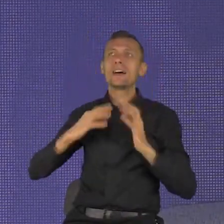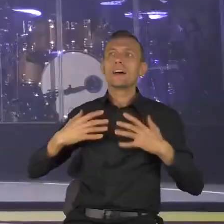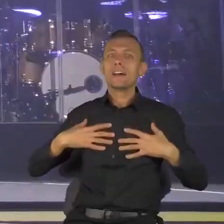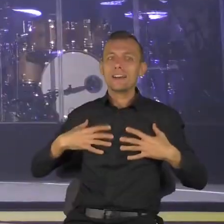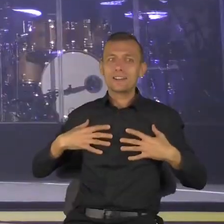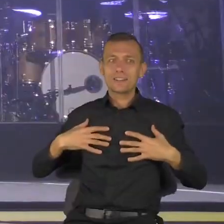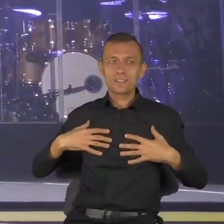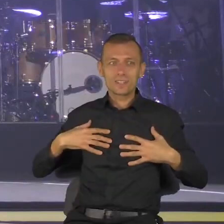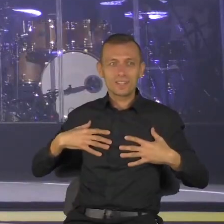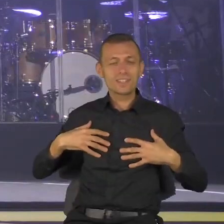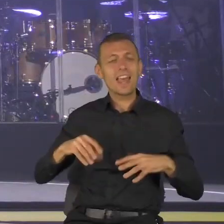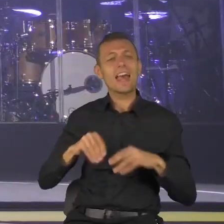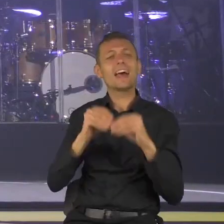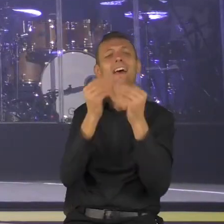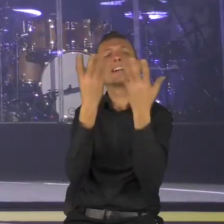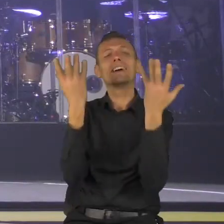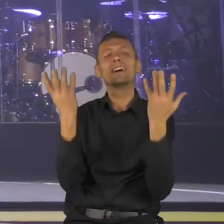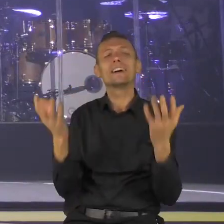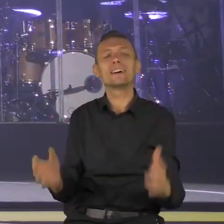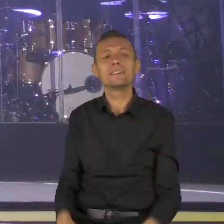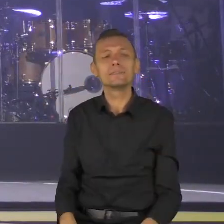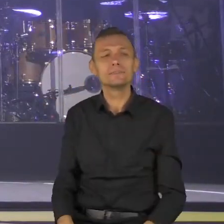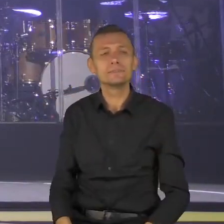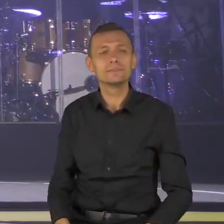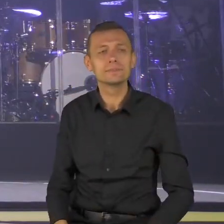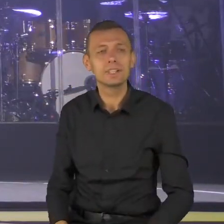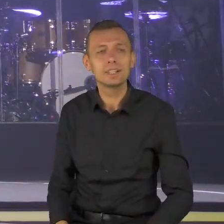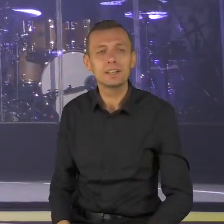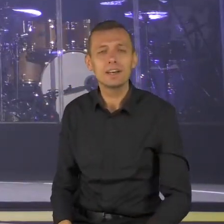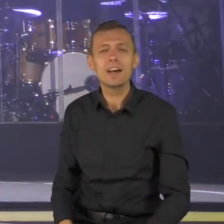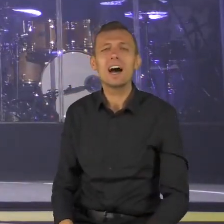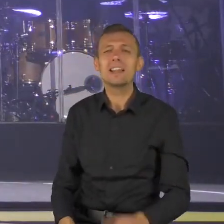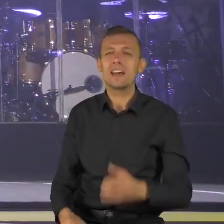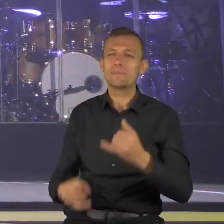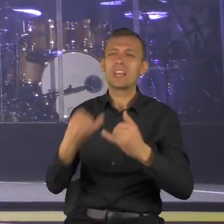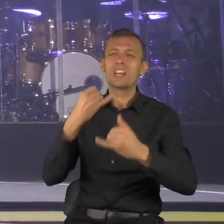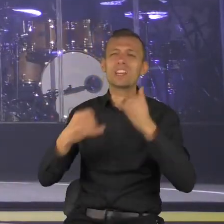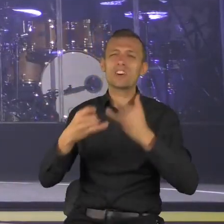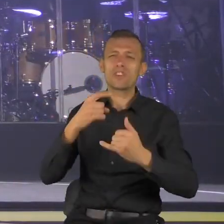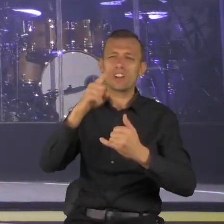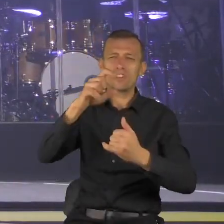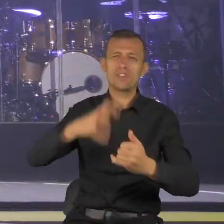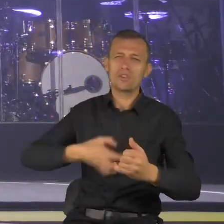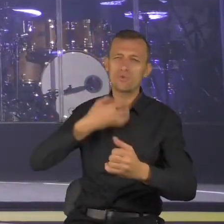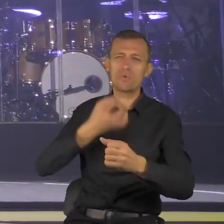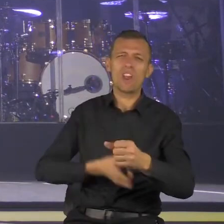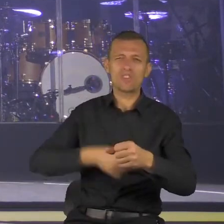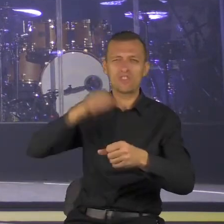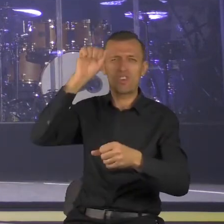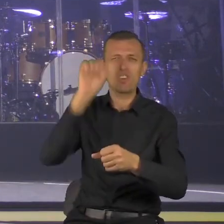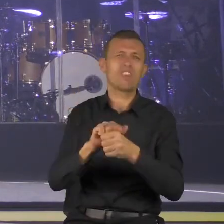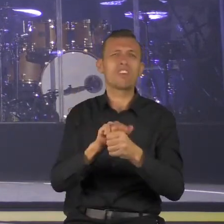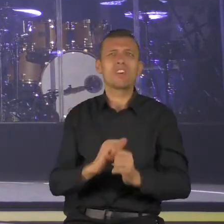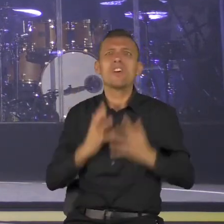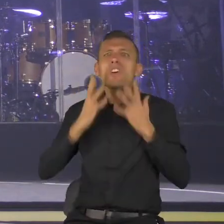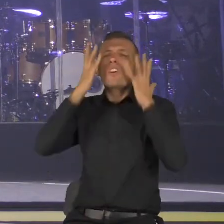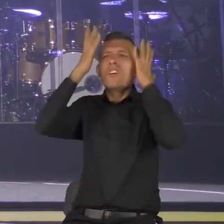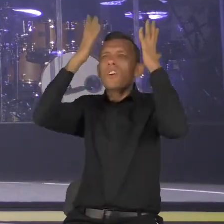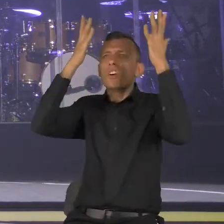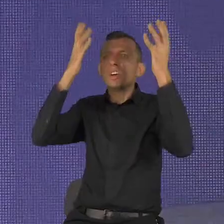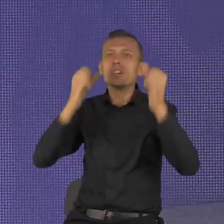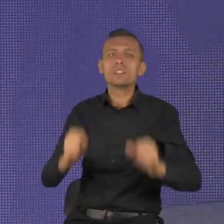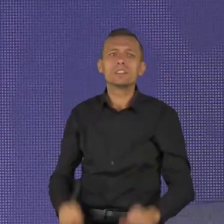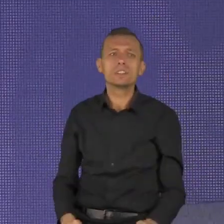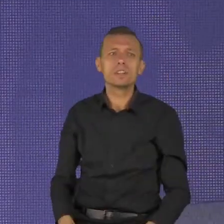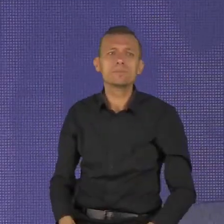w innym przekładzie zawiść, toczy członki jak robak. Im więcej stresów, im więcej poddenerwowania,